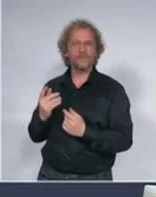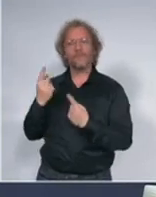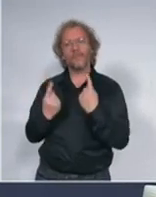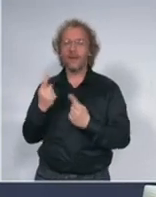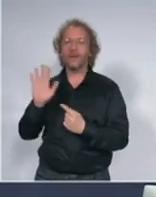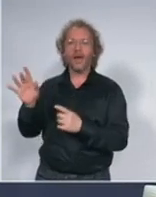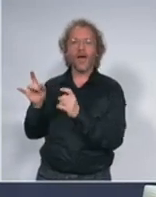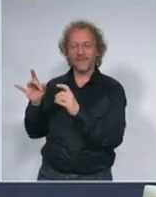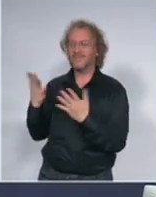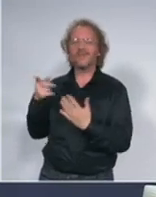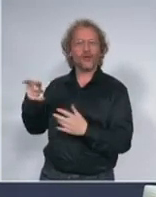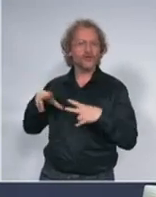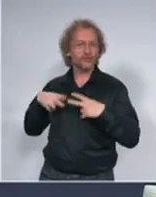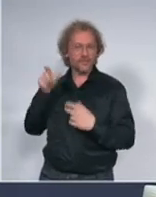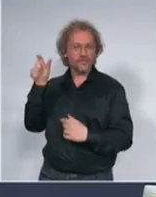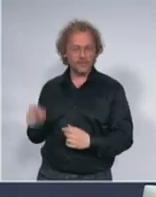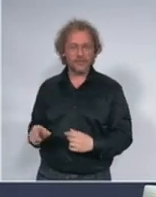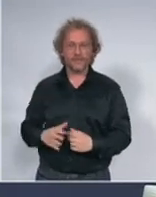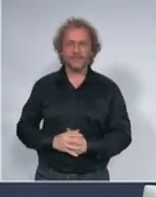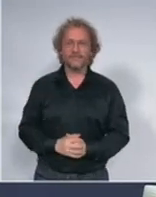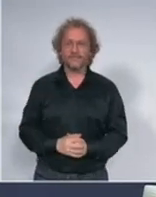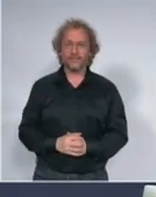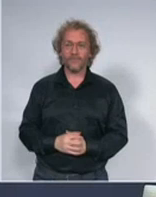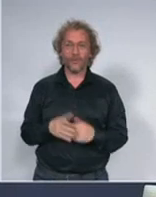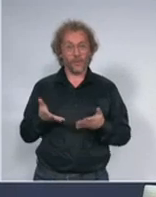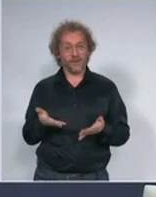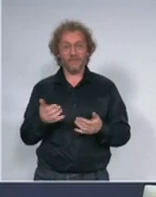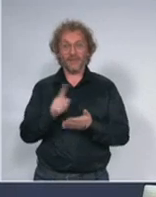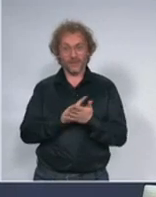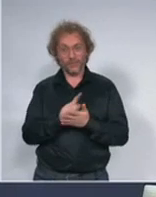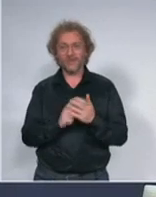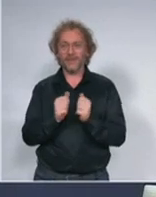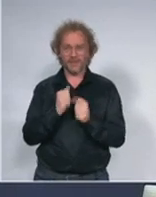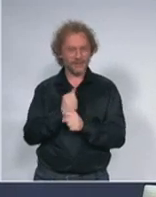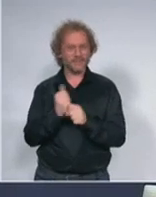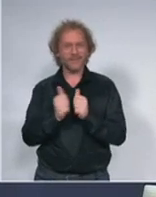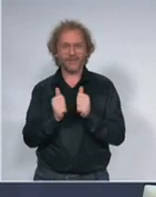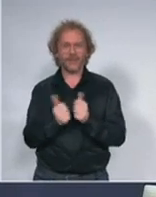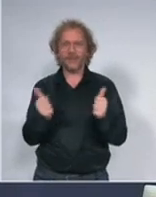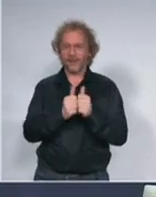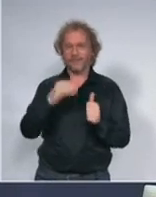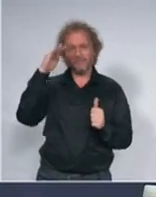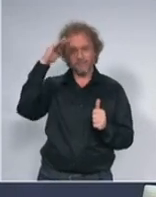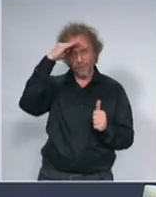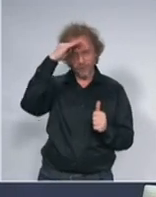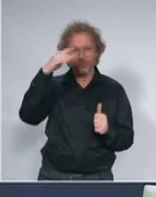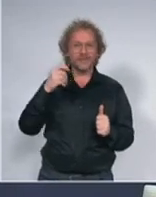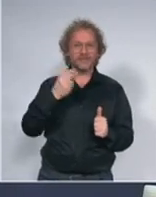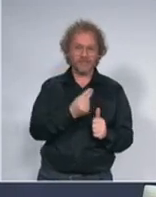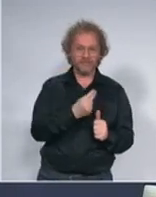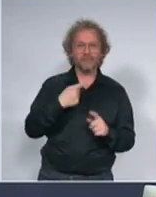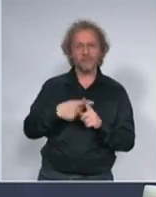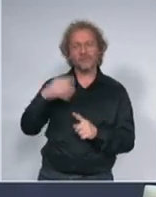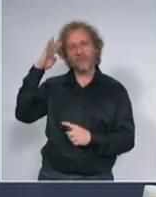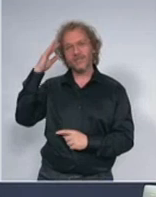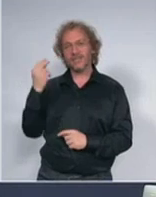penzije. U ovom trenutku mi radimo sa Poštom Srbije i sa Vojskom Republike Srbije da nađemo najbolje mogući način i